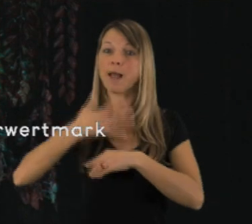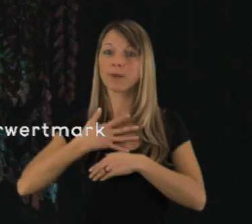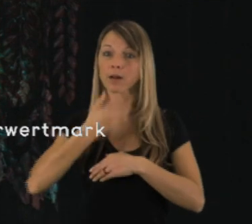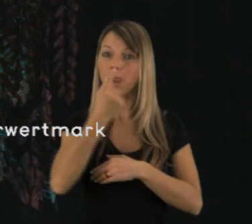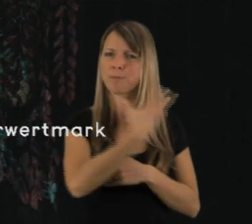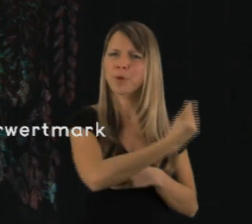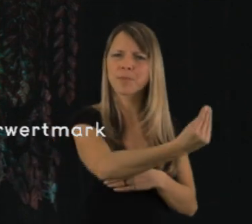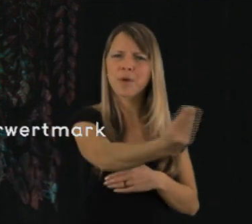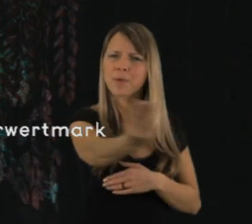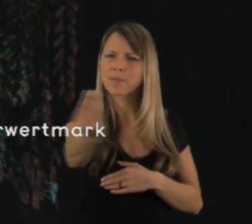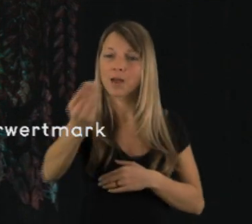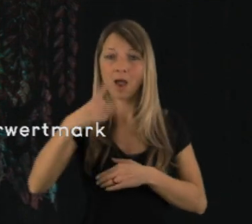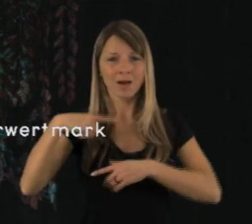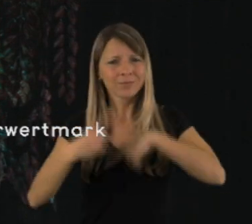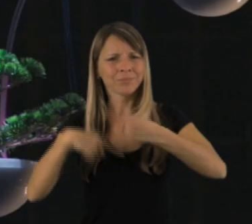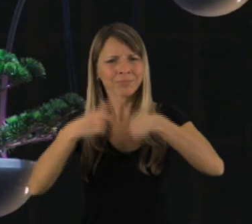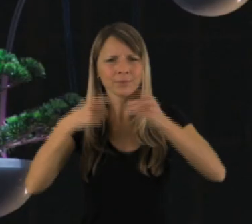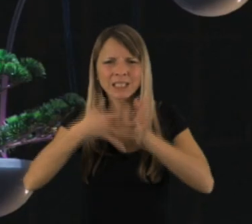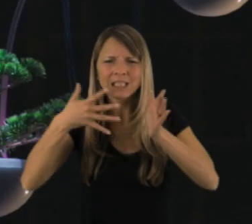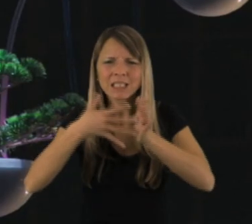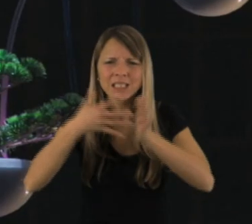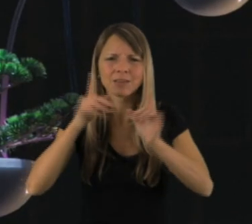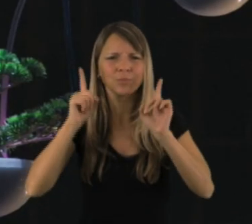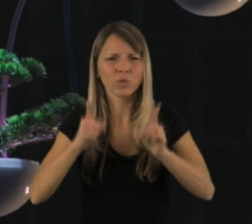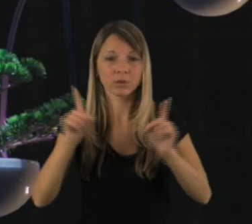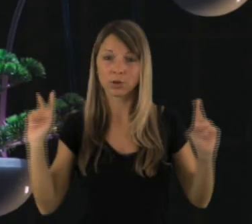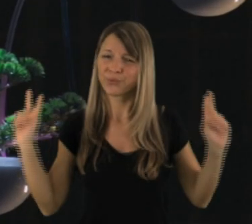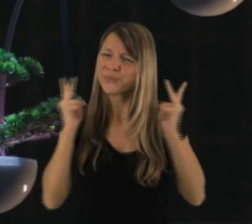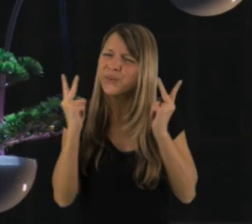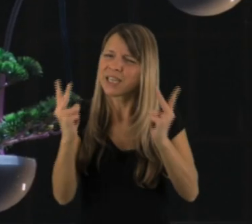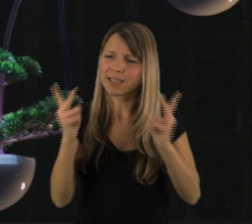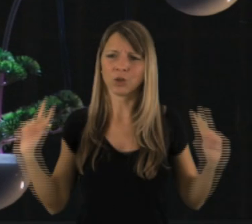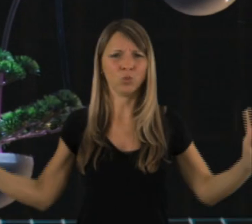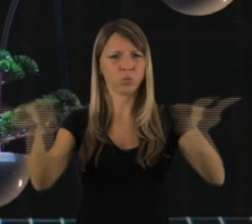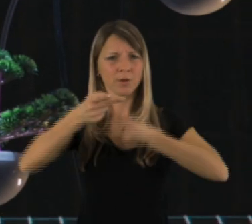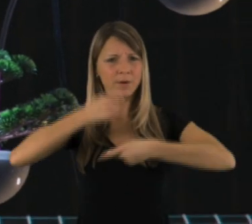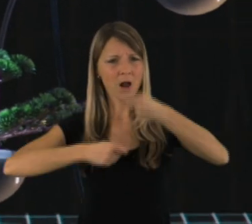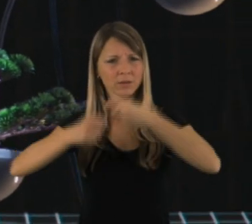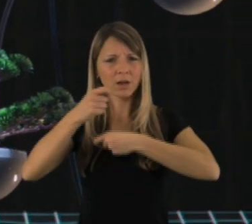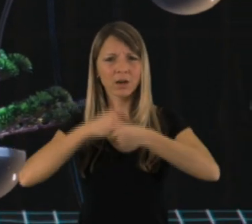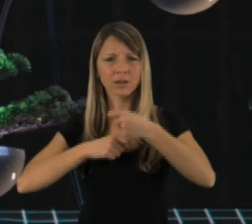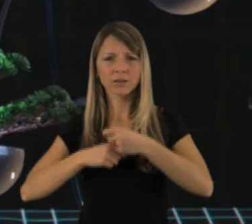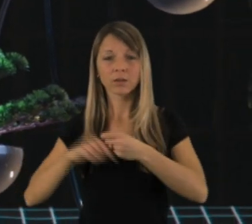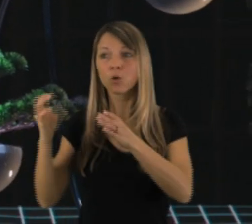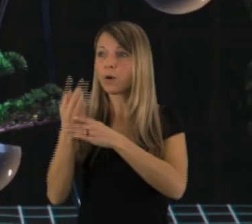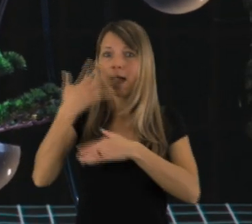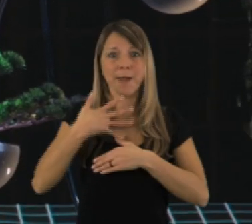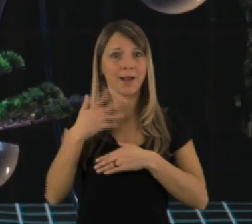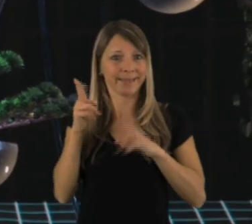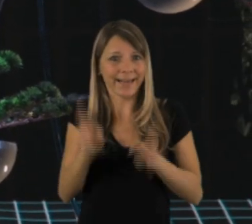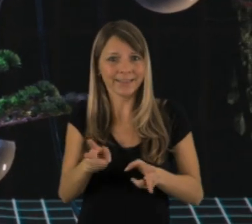Verfahren muss aber noch erprobt werden, wie ein fairer Verteilungsschlüssel funktionieren könnte. Wie geht es also weiter im Urheberrecht?